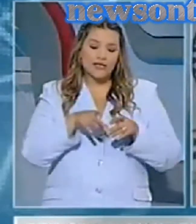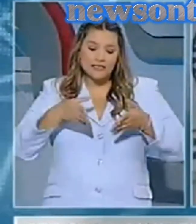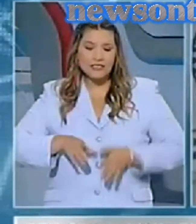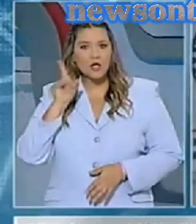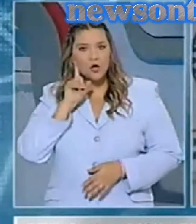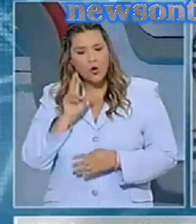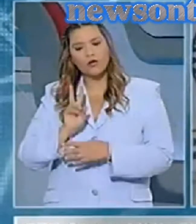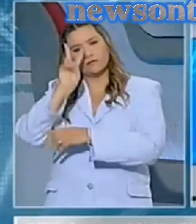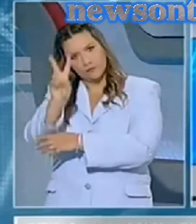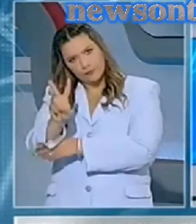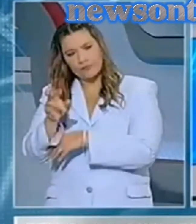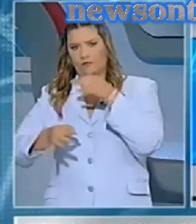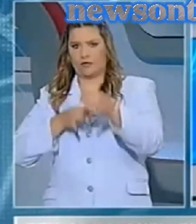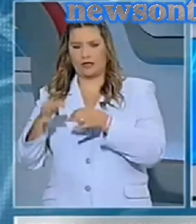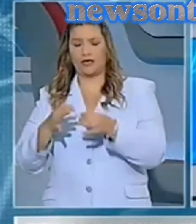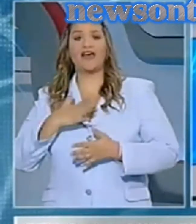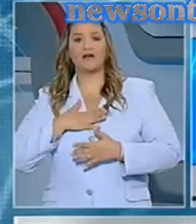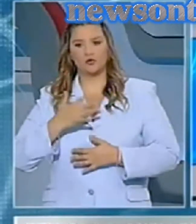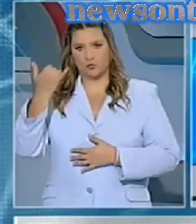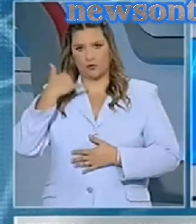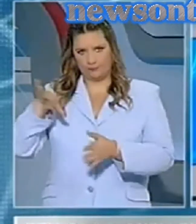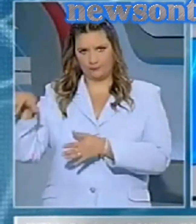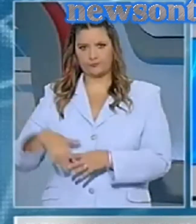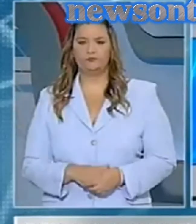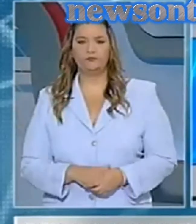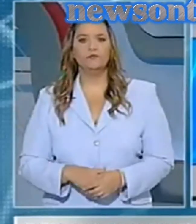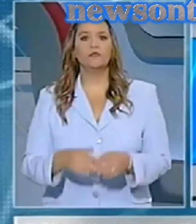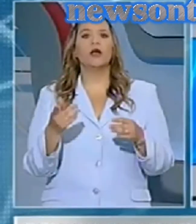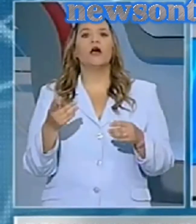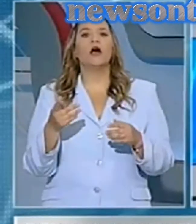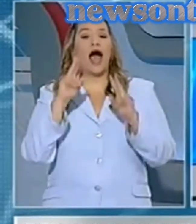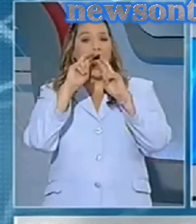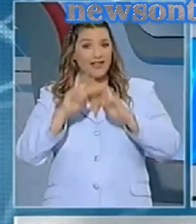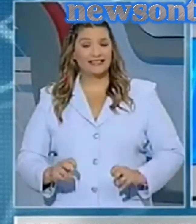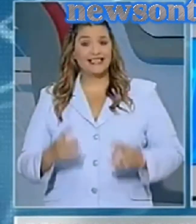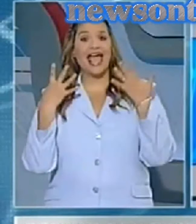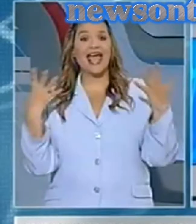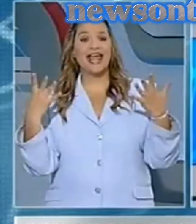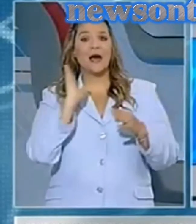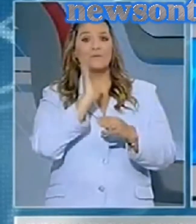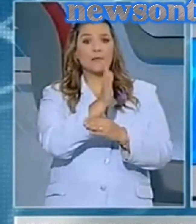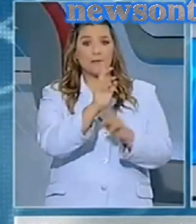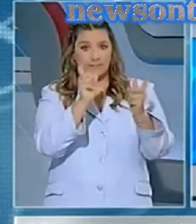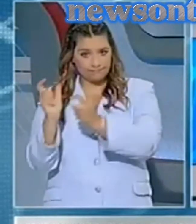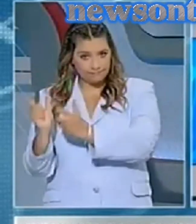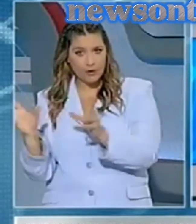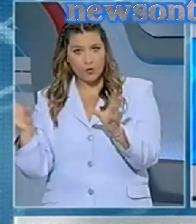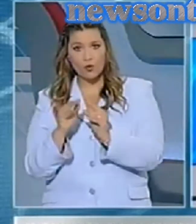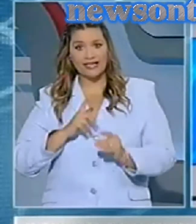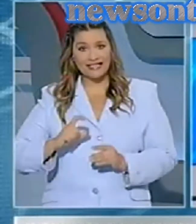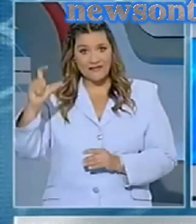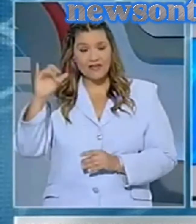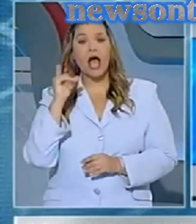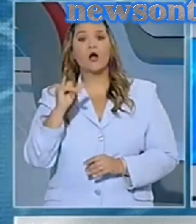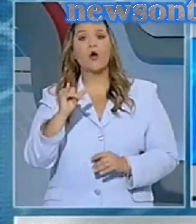Να ευχαριστήσουμε τον Χρήστο Μαζανίτη. Ενέα εντάλματα εξέδωσε ο ανακριτής Σπύρος Γεωργουλέας για τη σύλληψη στελεχών της Χρυσής Αυγής, οι οποίοι δεν